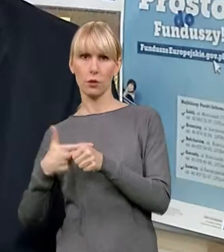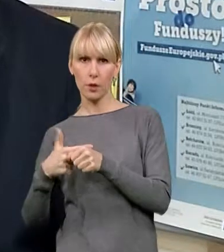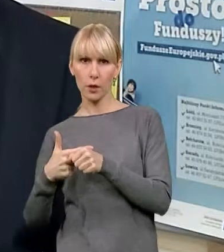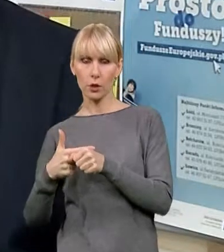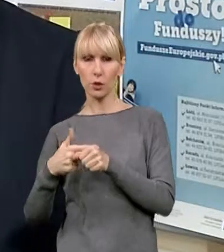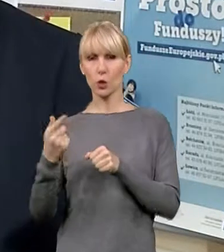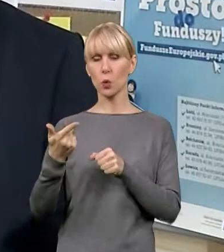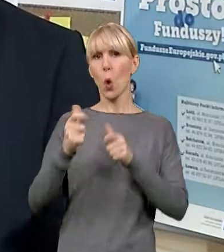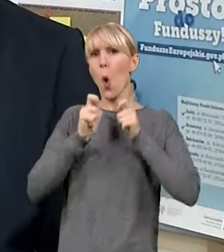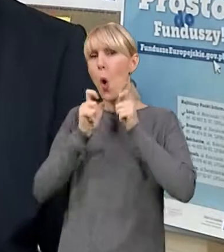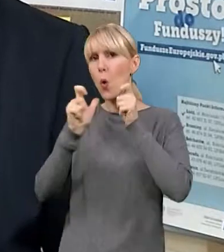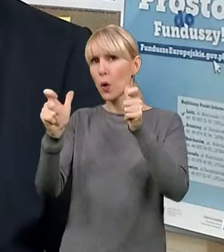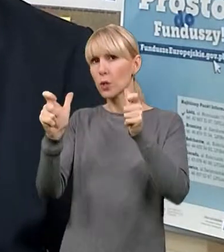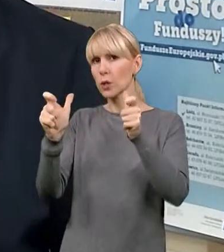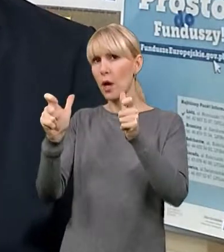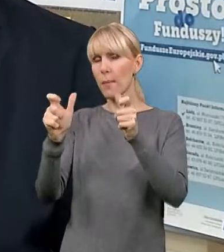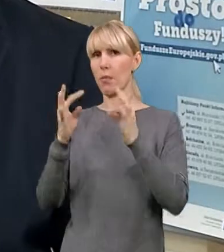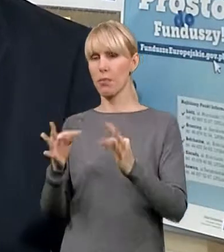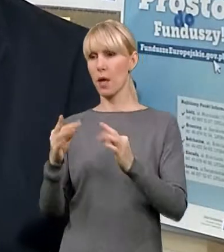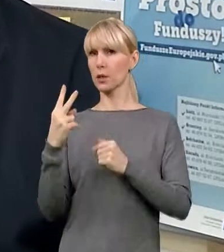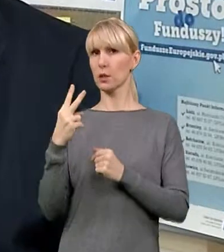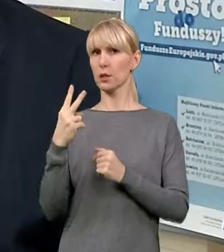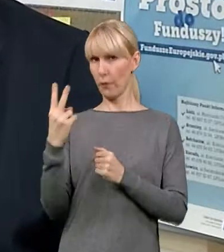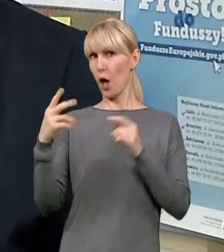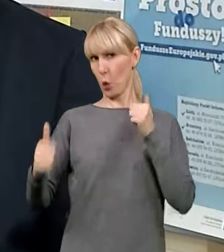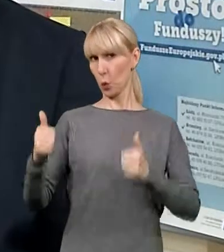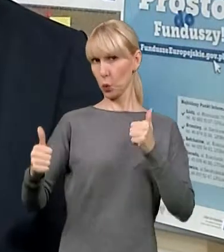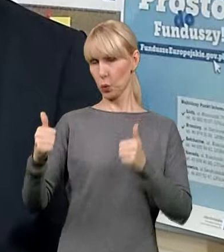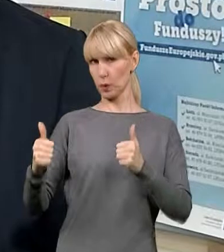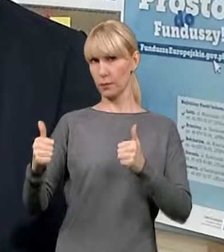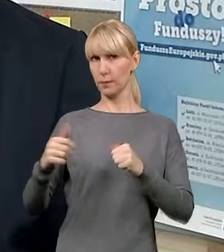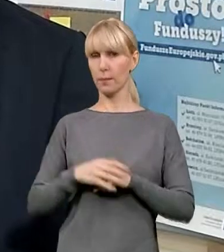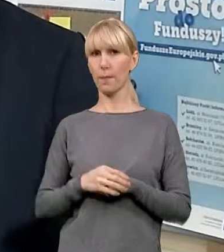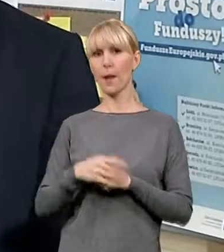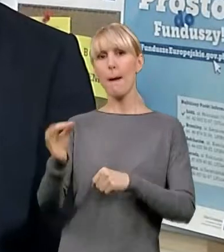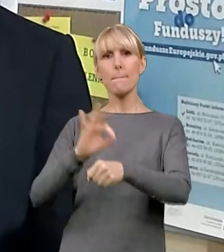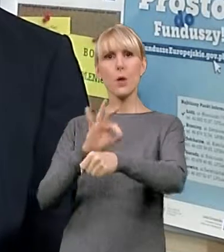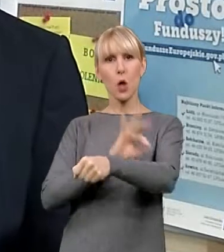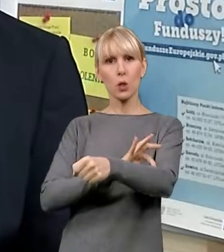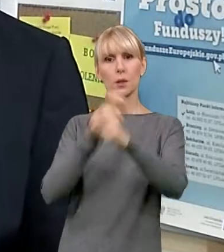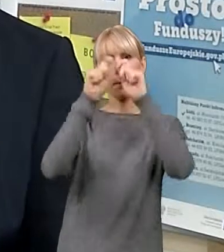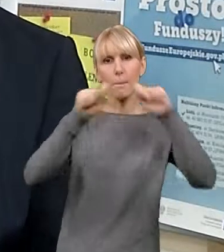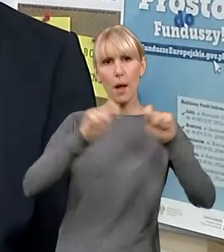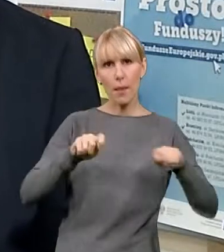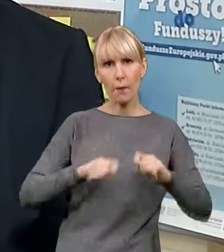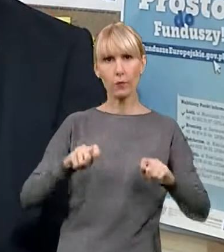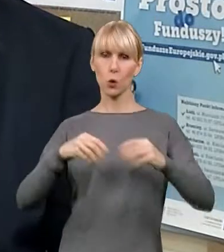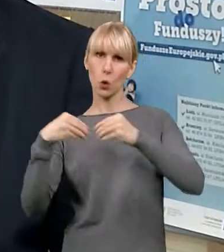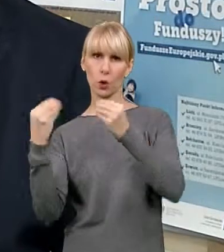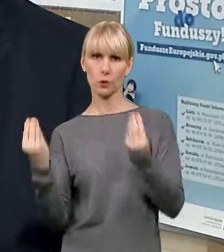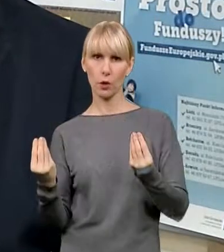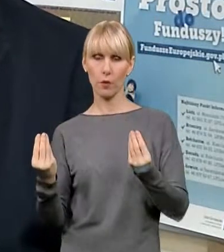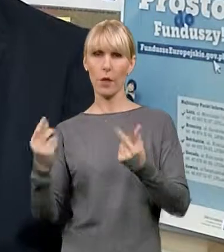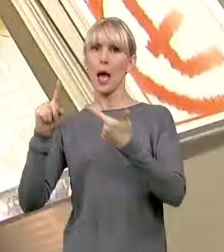ogłoszenia w czwartym kwartale są dwa konkursy. Konkursy na projekty badawczo-rozwojowe dla przedsiębiorców i